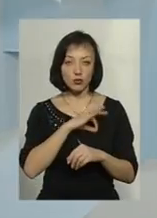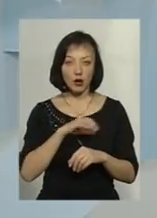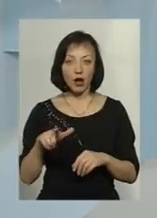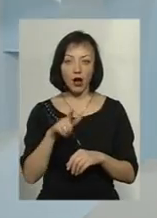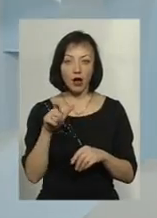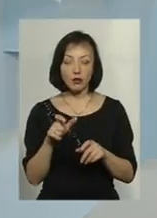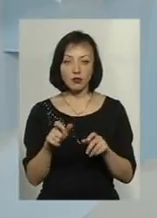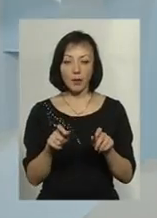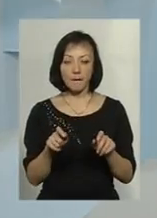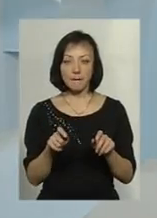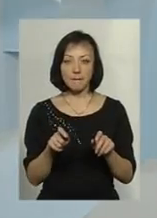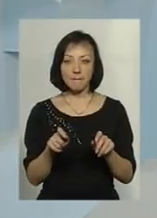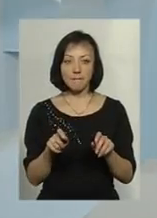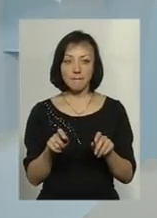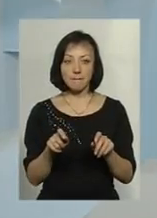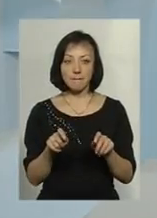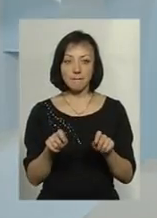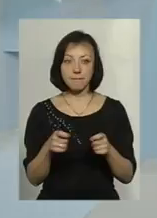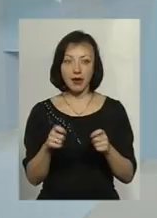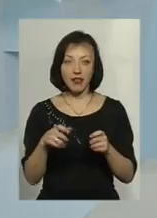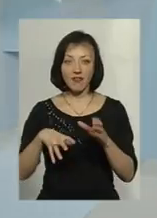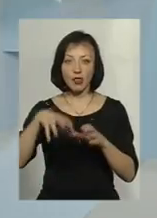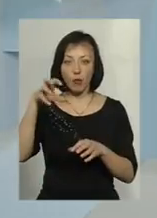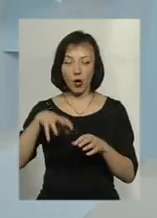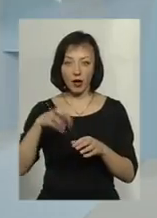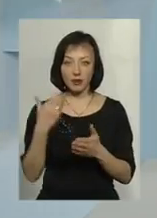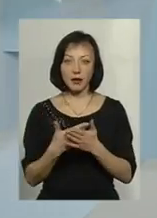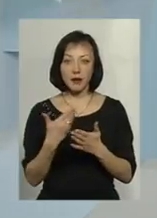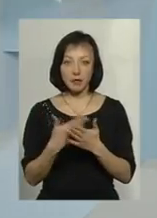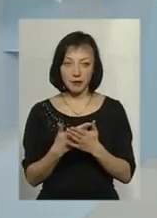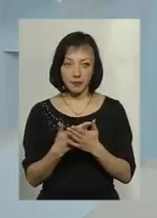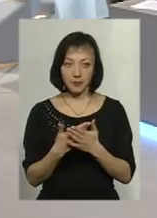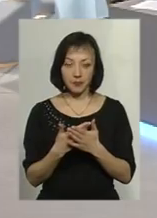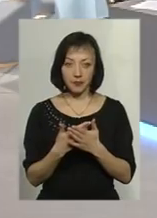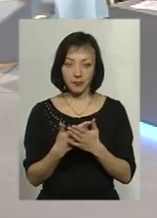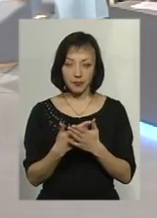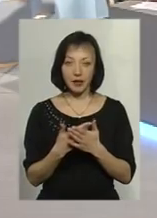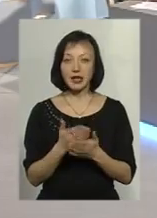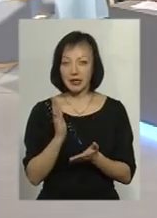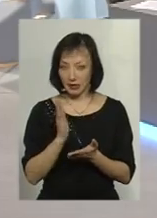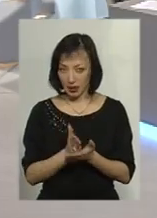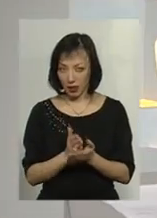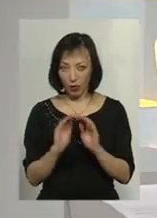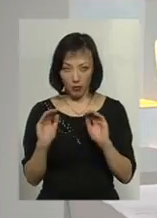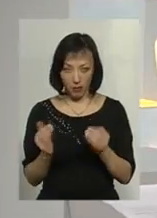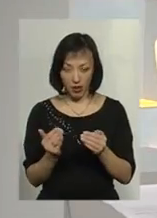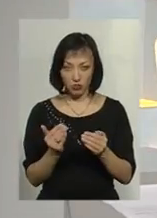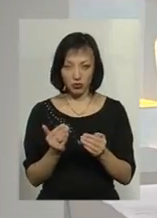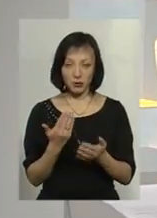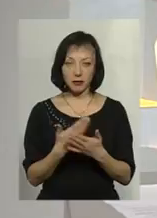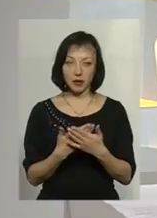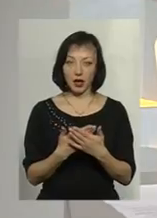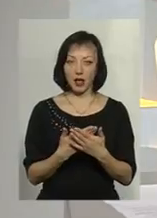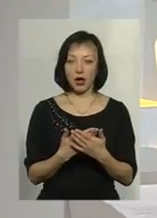газові прилади з відводом продуктів згорання в димохід. Скажіть, будь ласка, це є якісь обмеження? Це має бути,